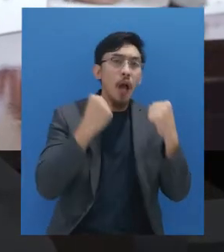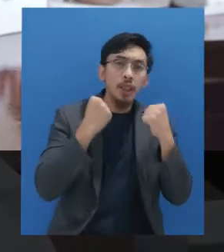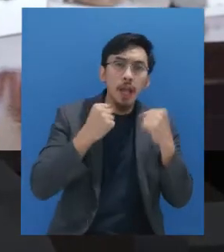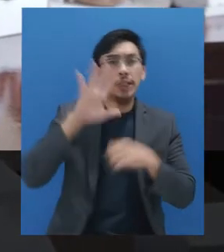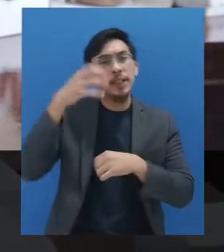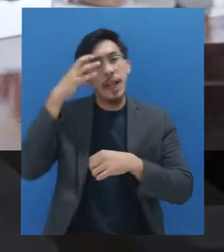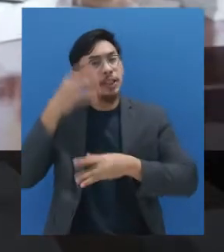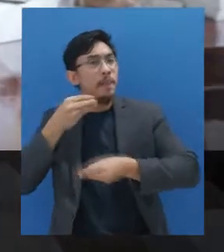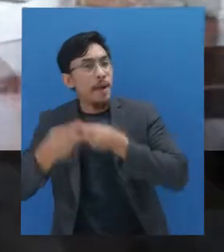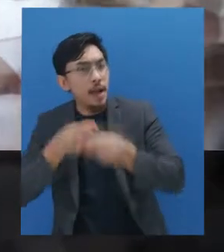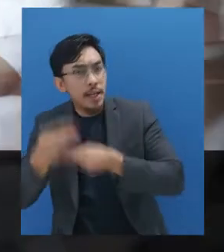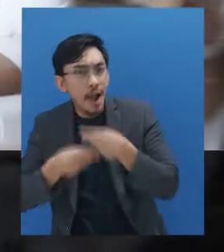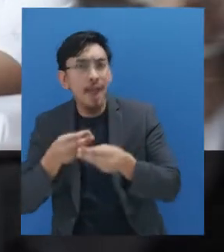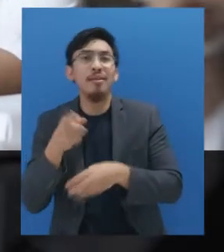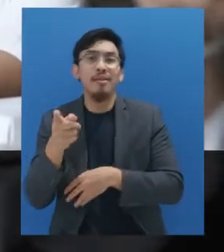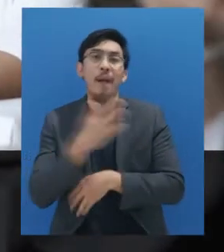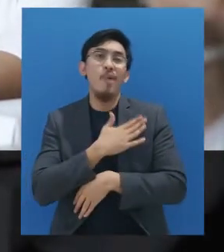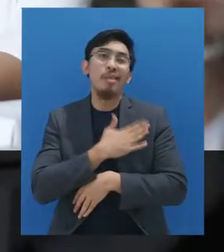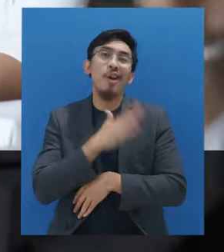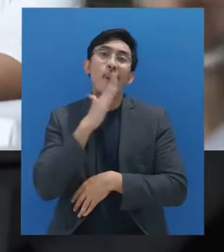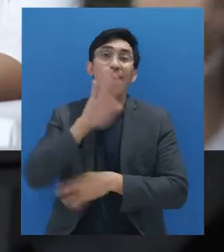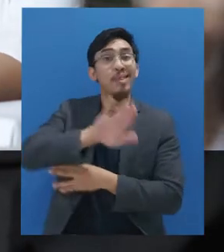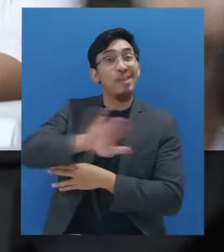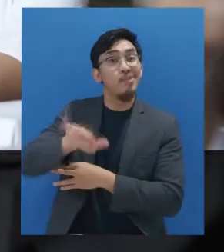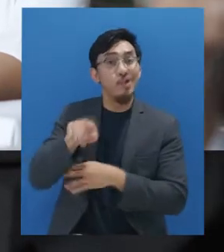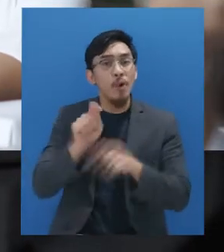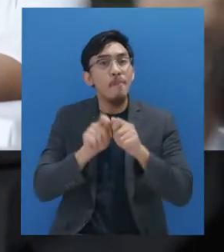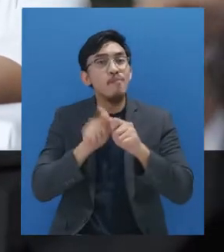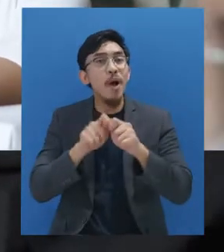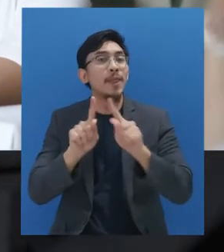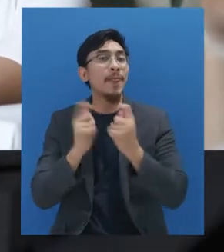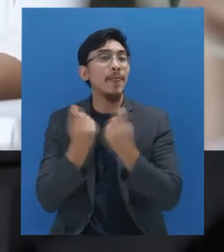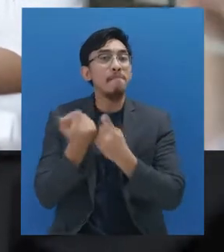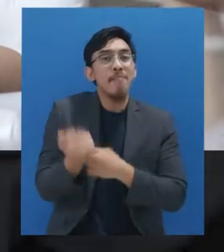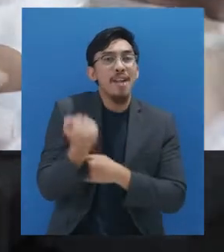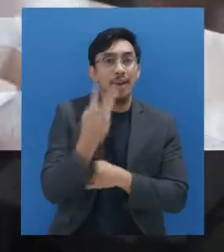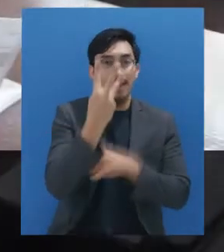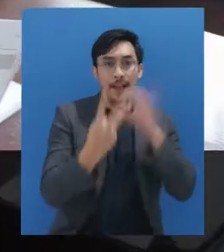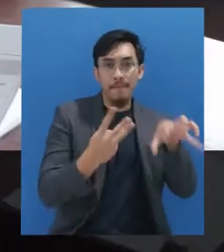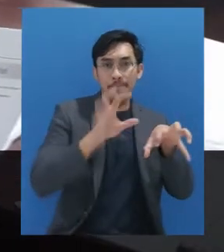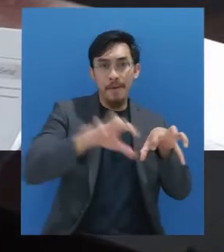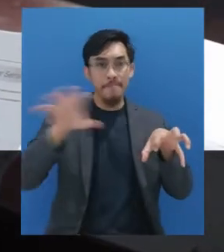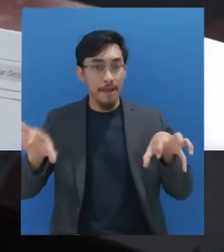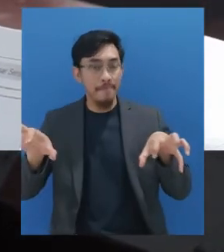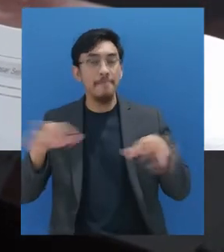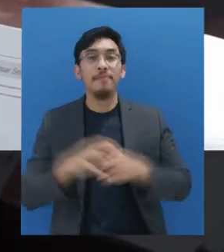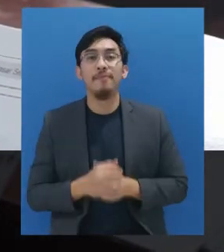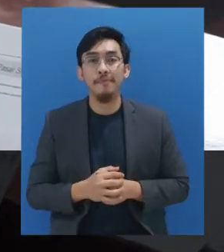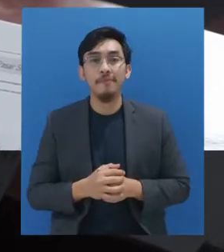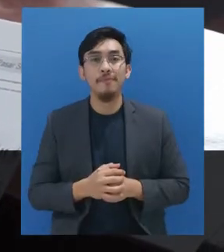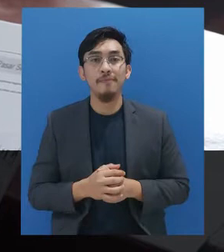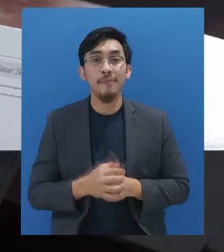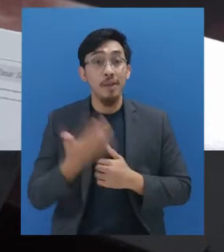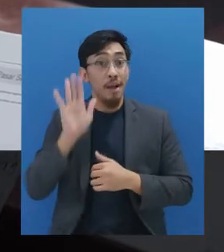seperti Dinas Kesehatan dan Dinas Perdagangan di Kabupaten Lombok Timur yang akan membentuk kader pasar di tiga